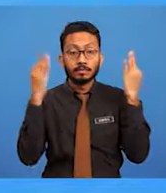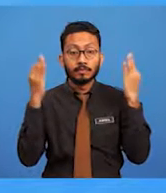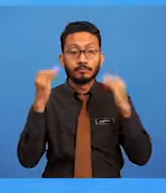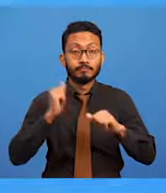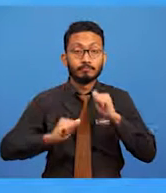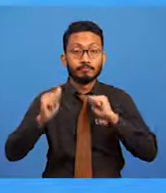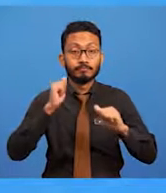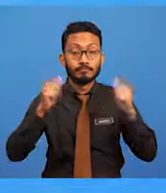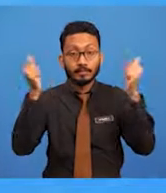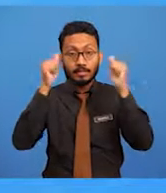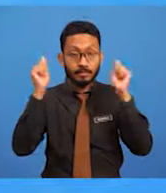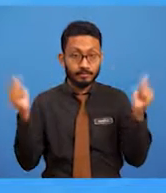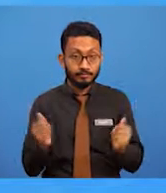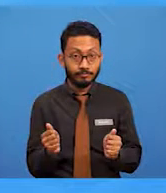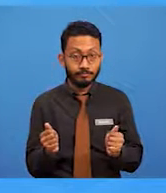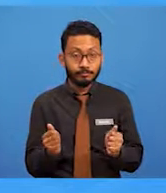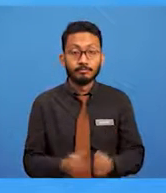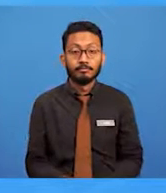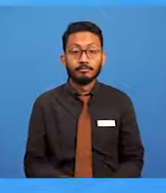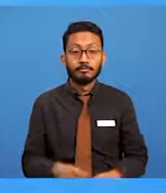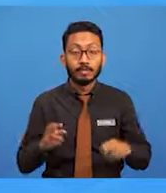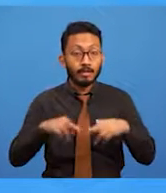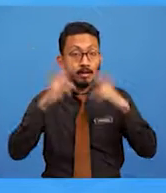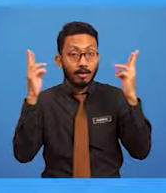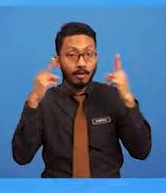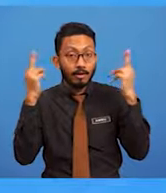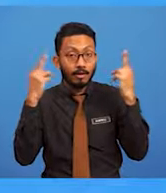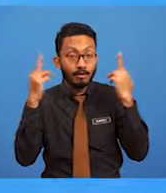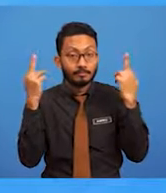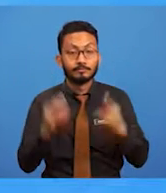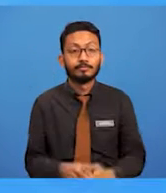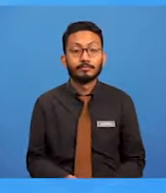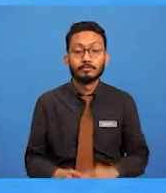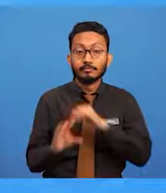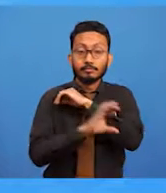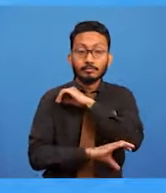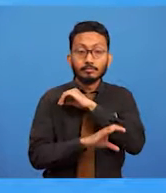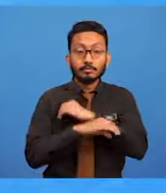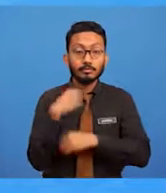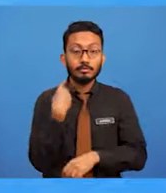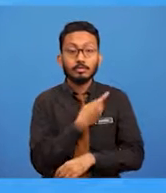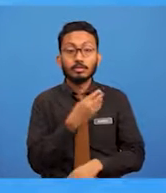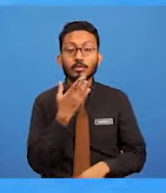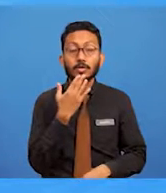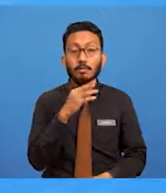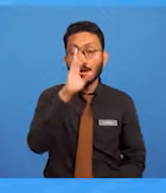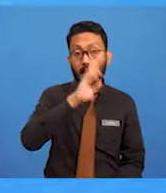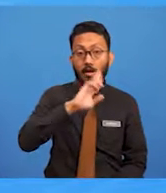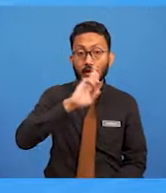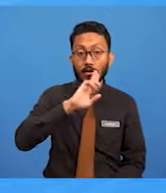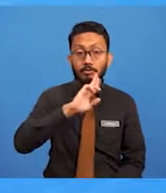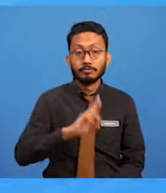Seperti yang kita lihat sekarang perayaan di negara kita, warna merah dipadankan